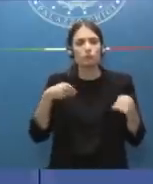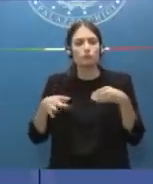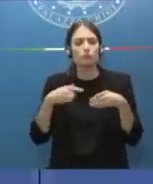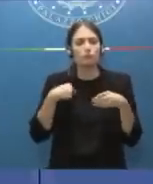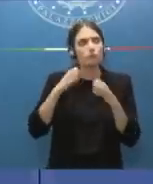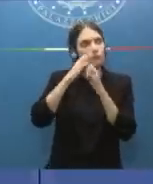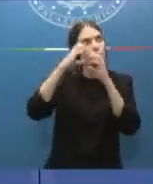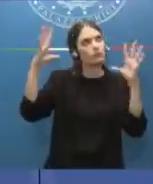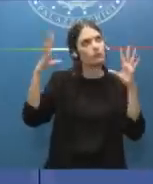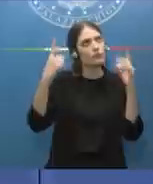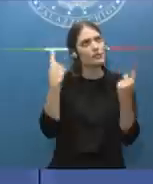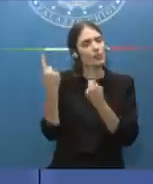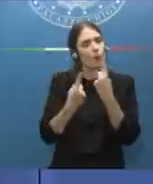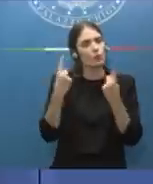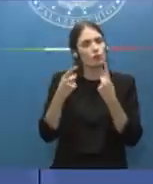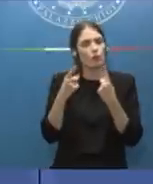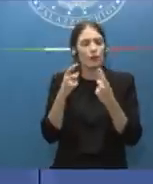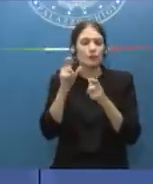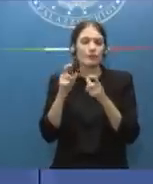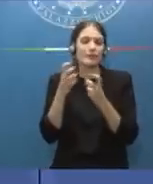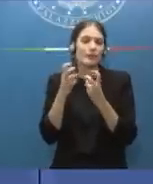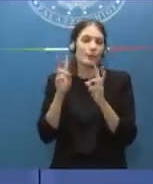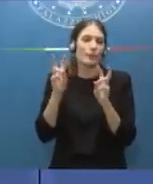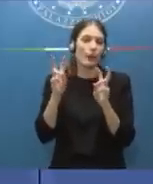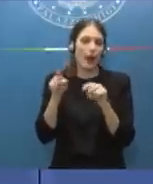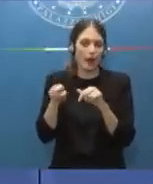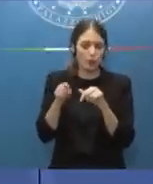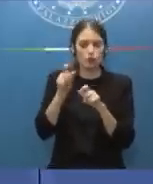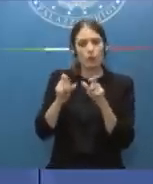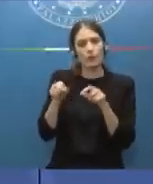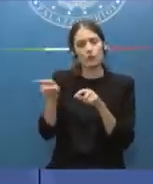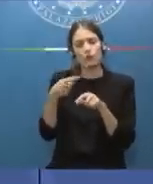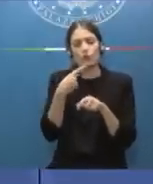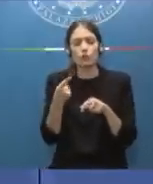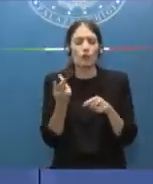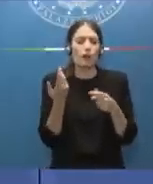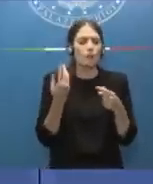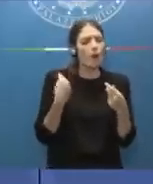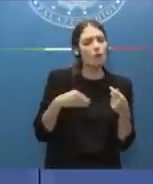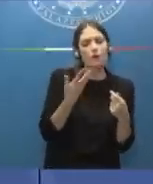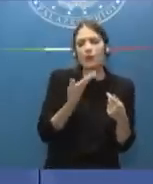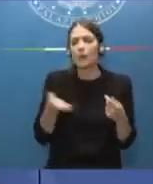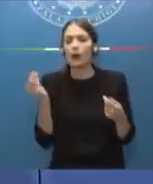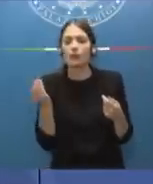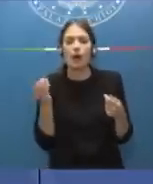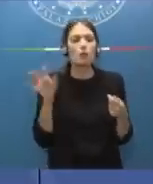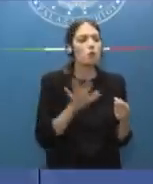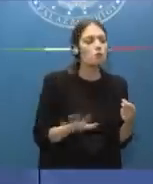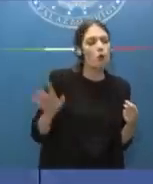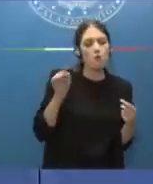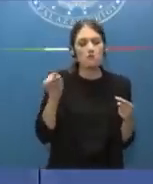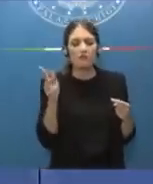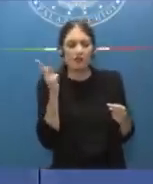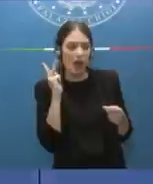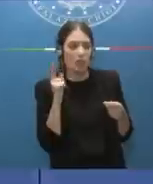immaginato la scena di questi simpatici, di queste persone che dicevano dove vogliamo andare? In tutta Europa? Vogliamo andare in